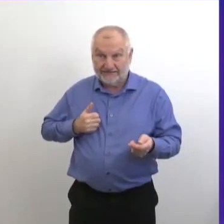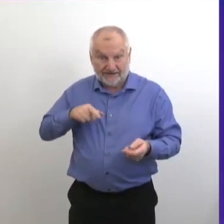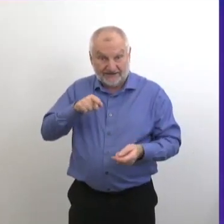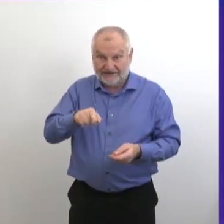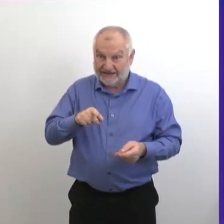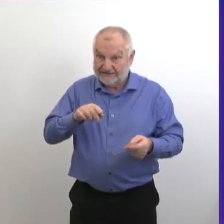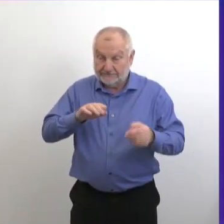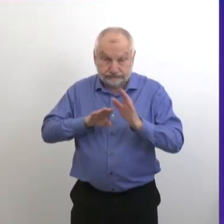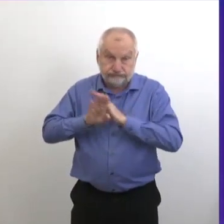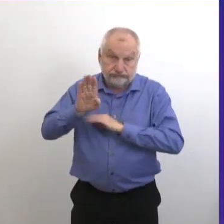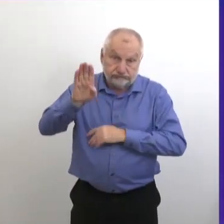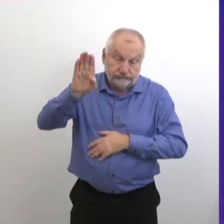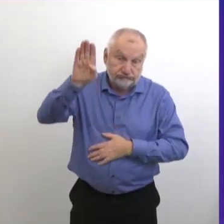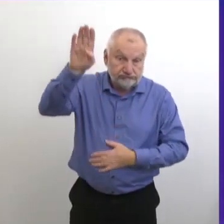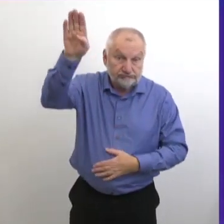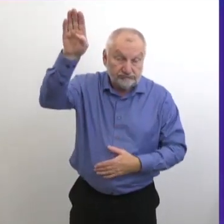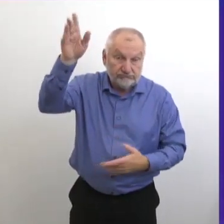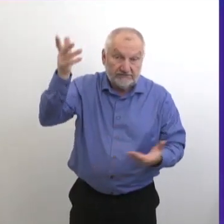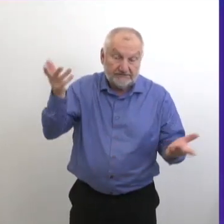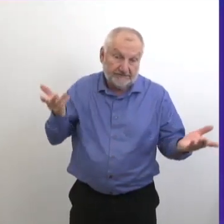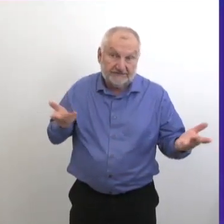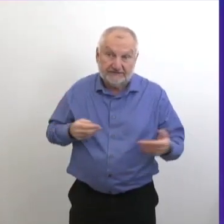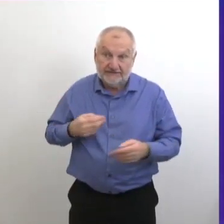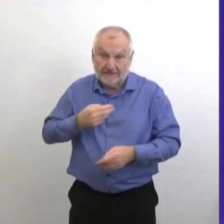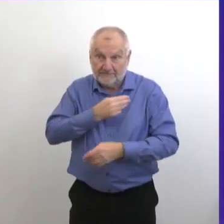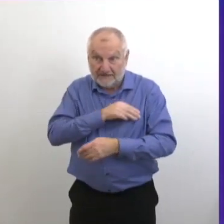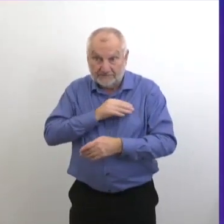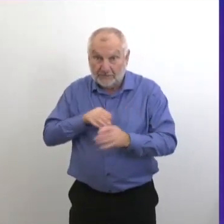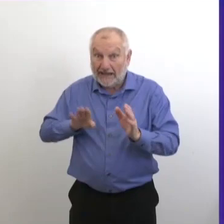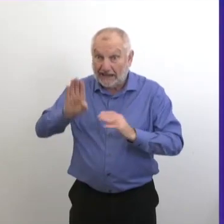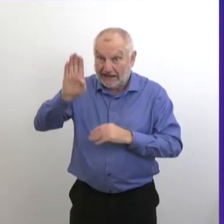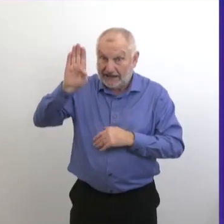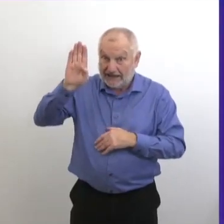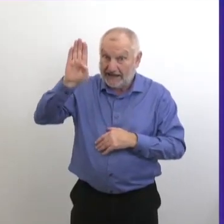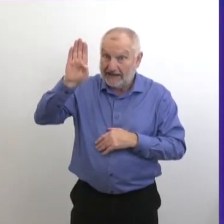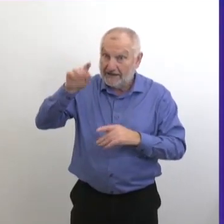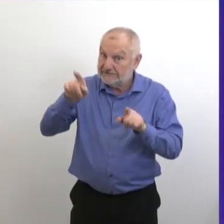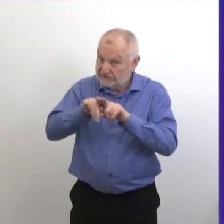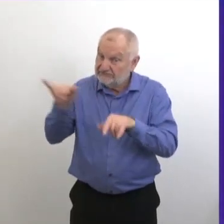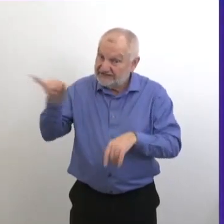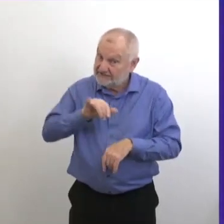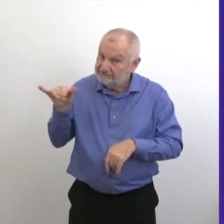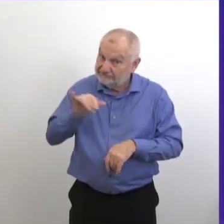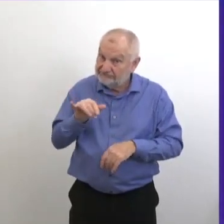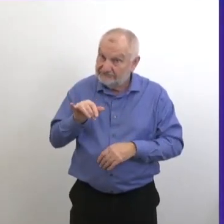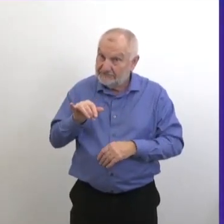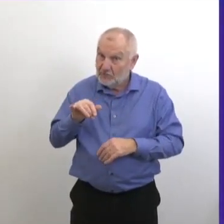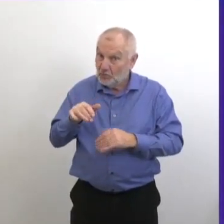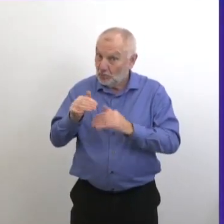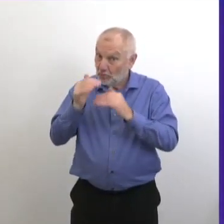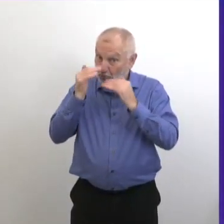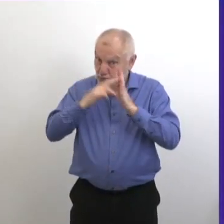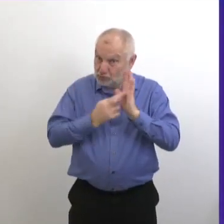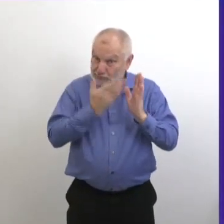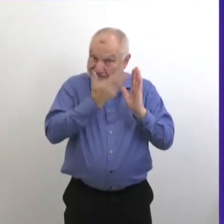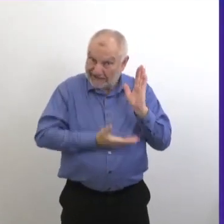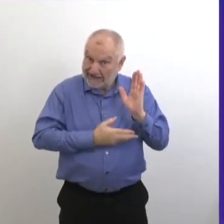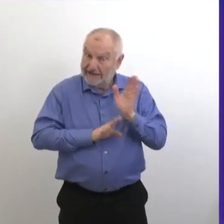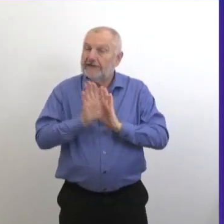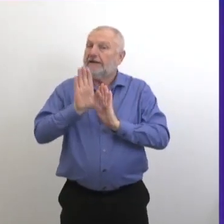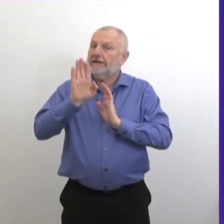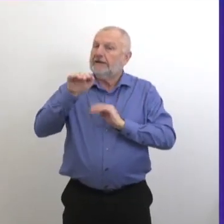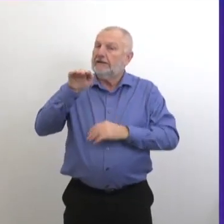dans de nombreuses provinces au Canada et nous aussi, a connu cette même augmentation. Alors, avec les restrictions, on a réussi à changer la